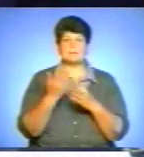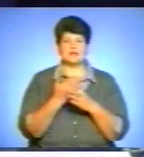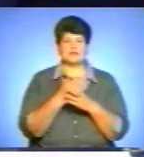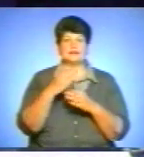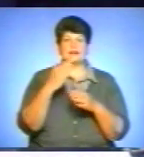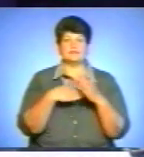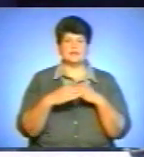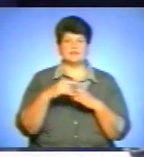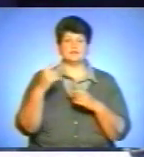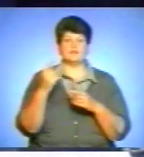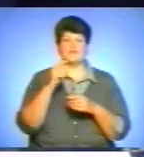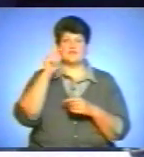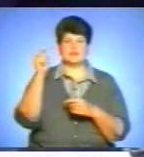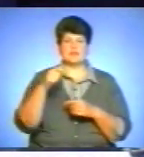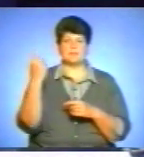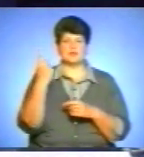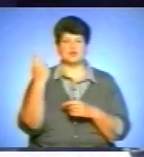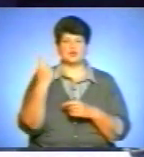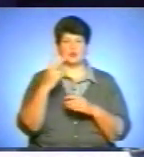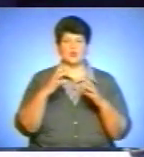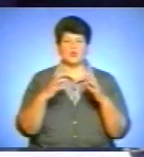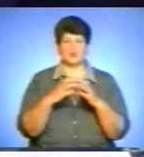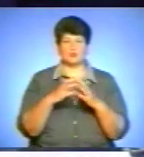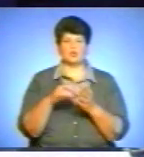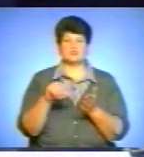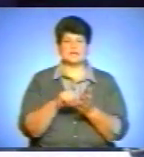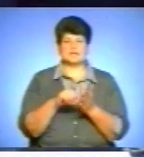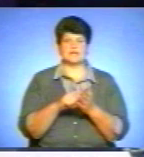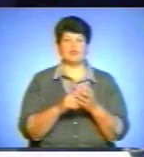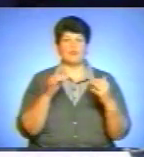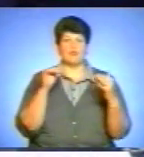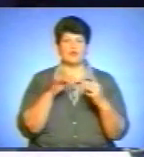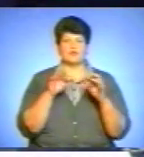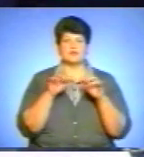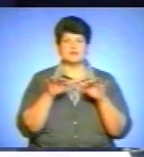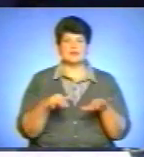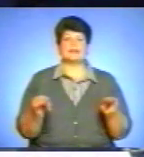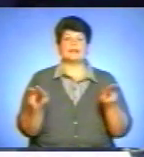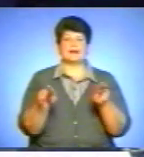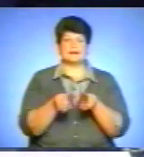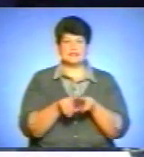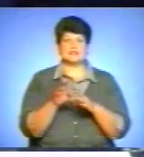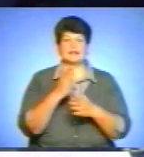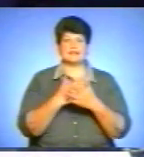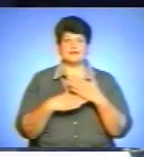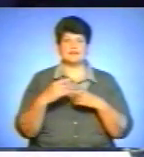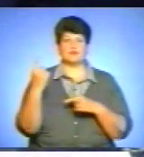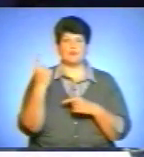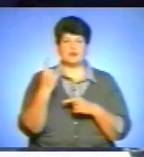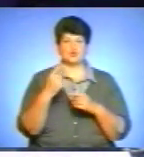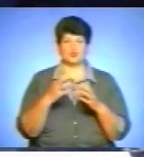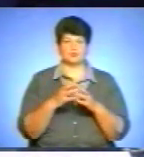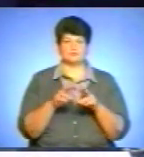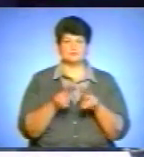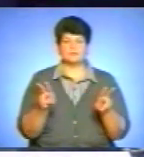2-ї і 3-ї груп, а також для учасників бойових дій у роки Великої вітчизняної війни, такі ж, як і для інвалідів першої групи.